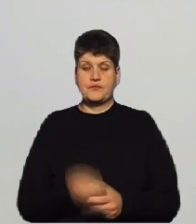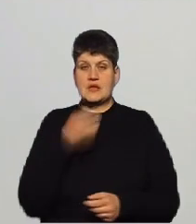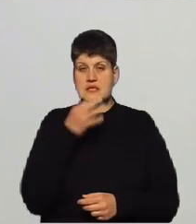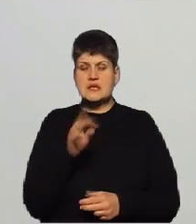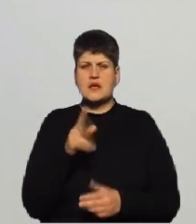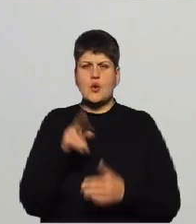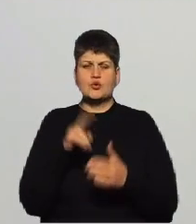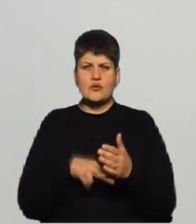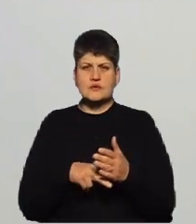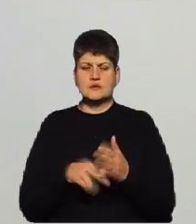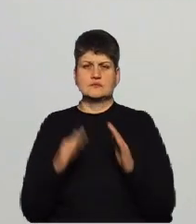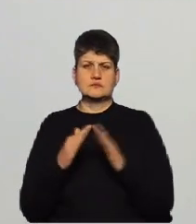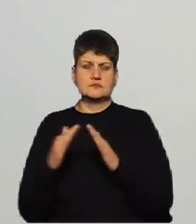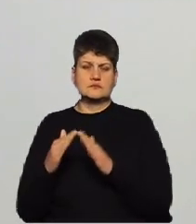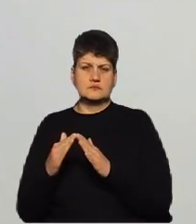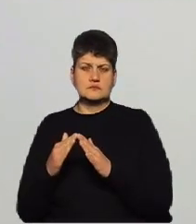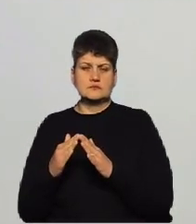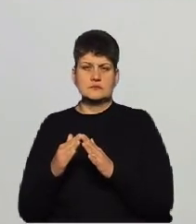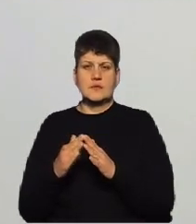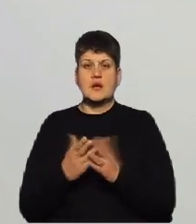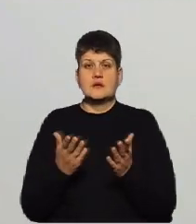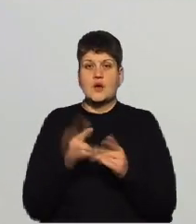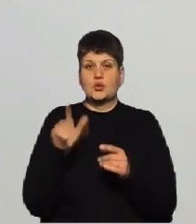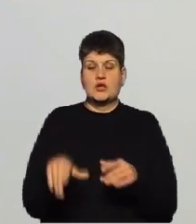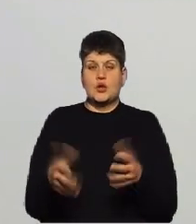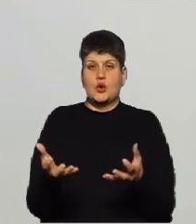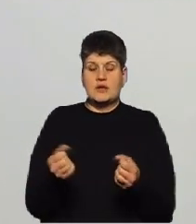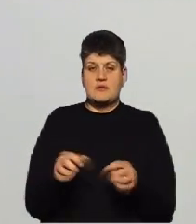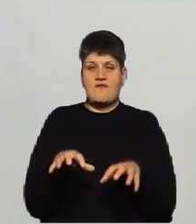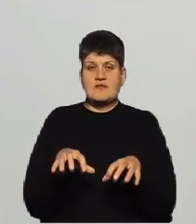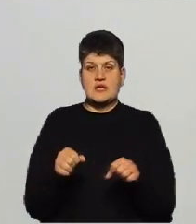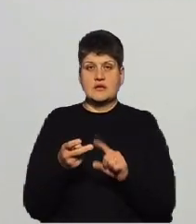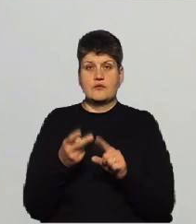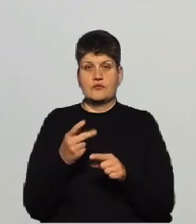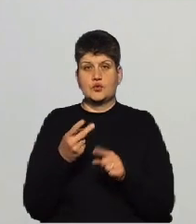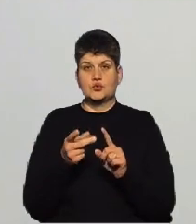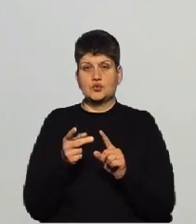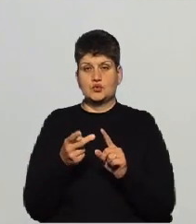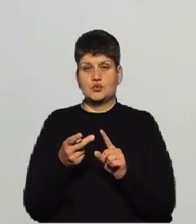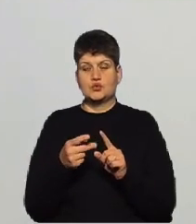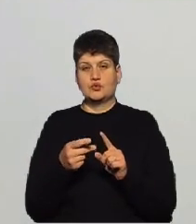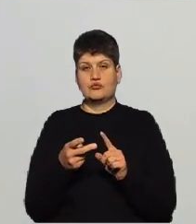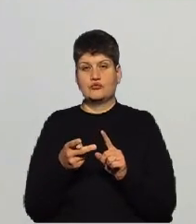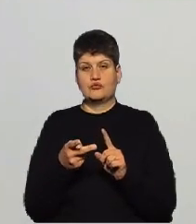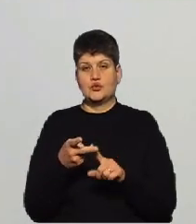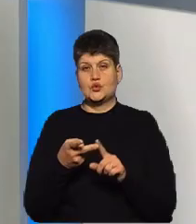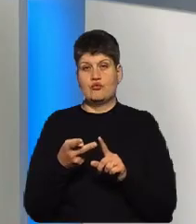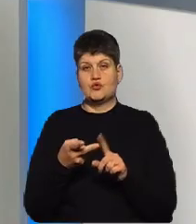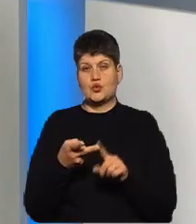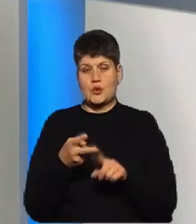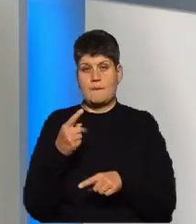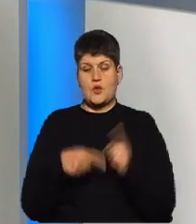нерухомість, яку особа отримала у власність в другій половині року, вже після того, як всі отримали платіжки?